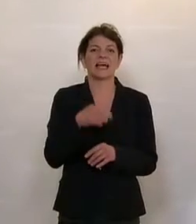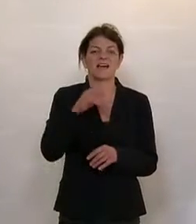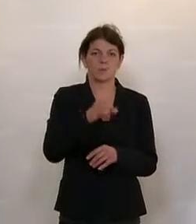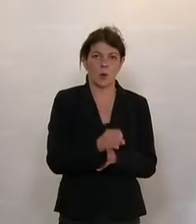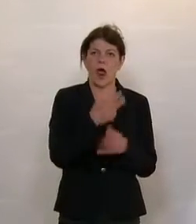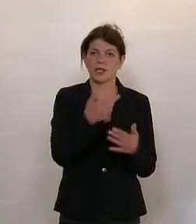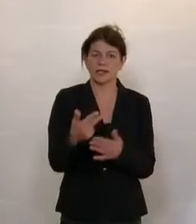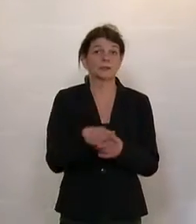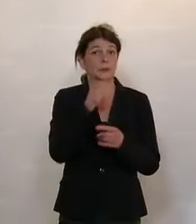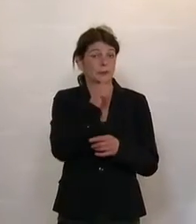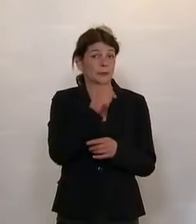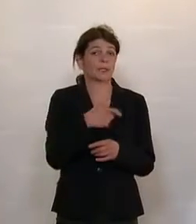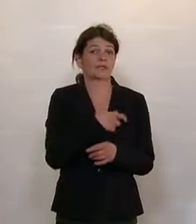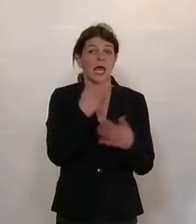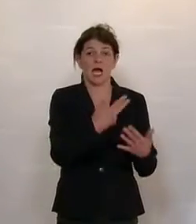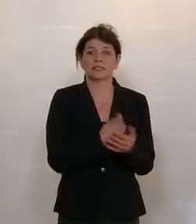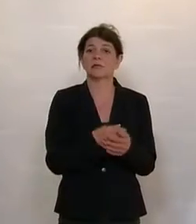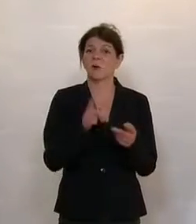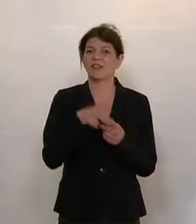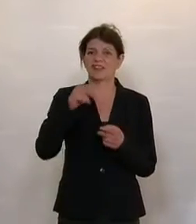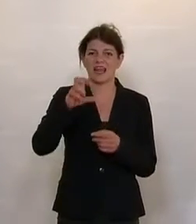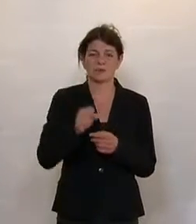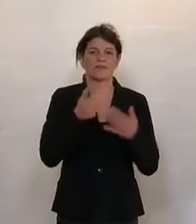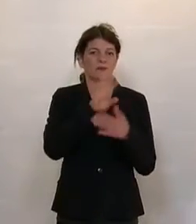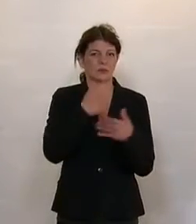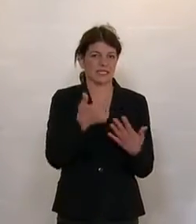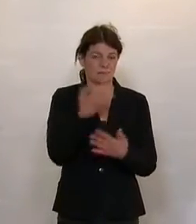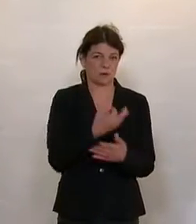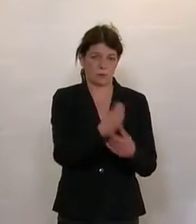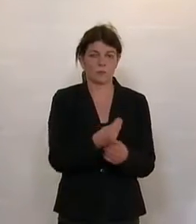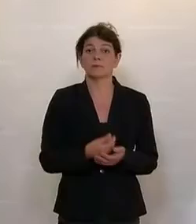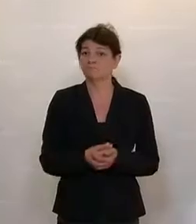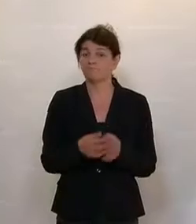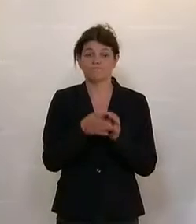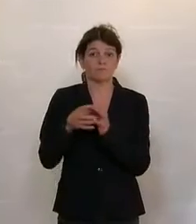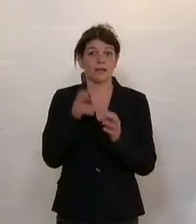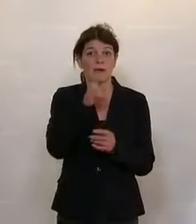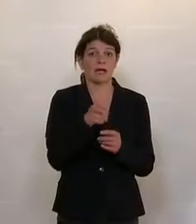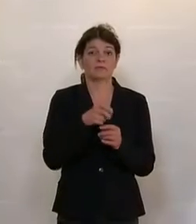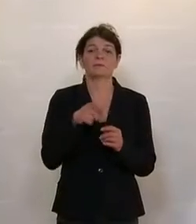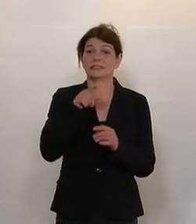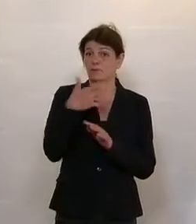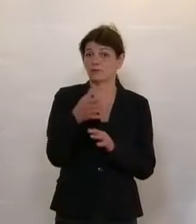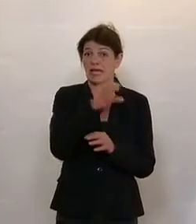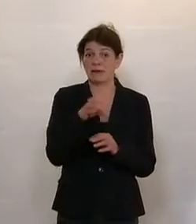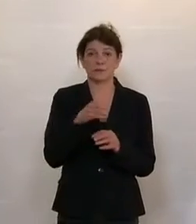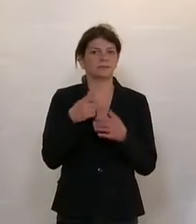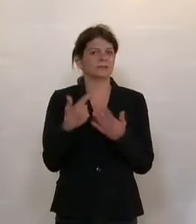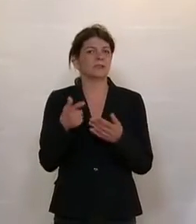dass die Einsatzbesoldung für Milizangehörige harmonisiert werden soll. Die